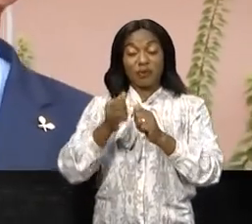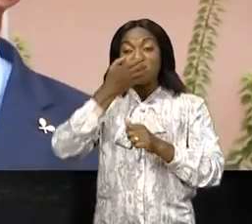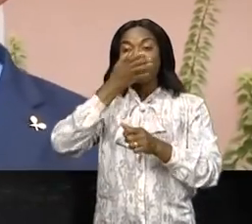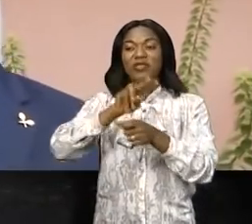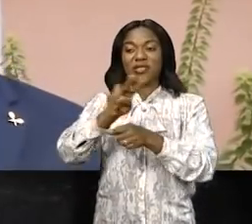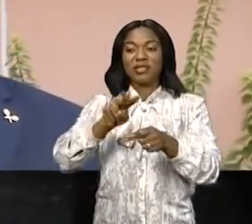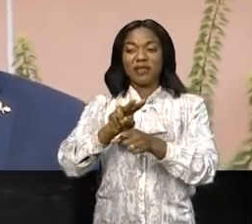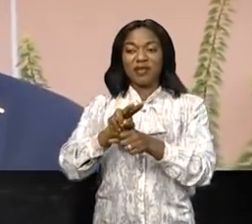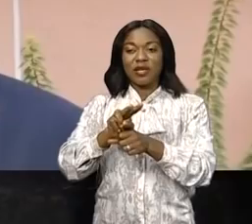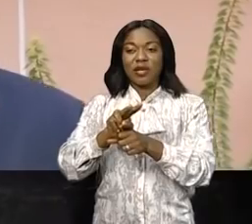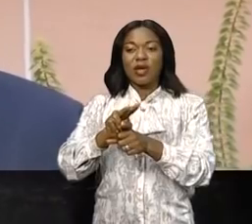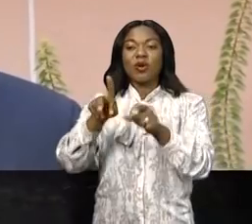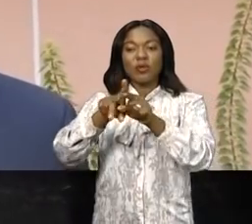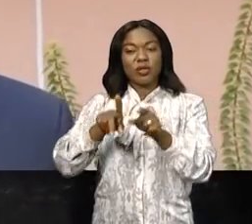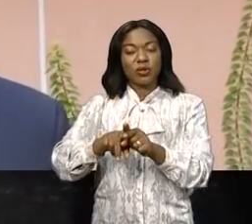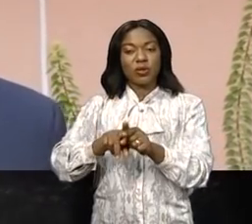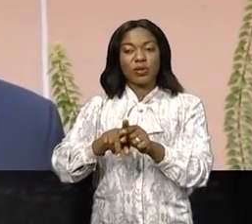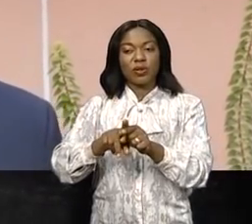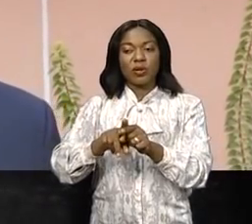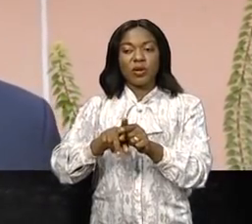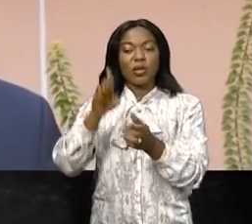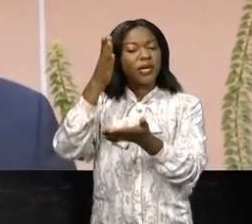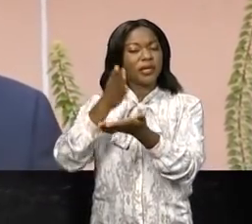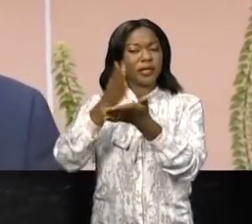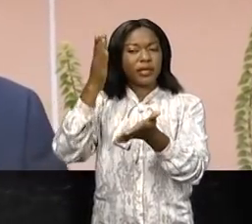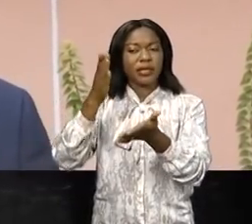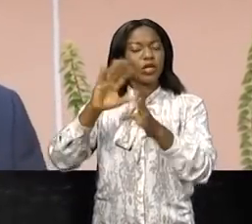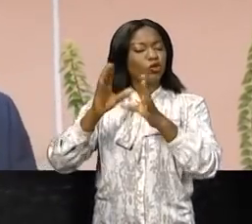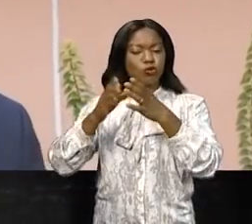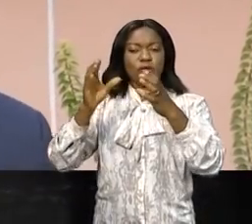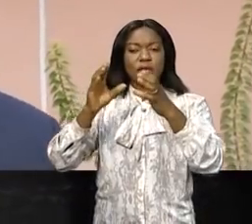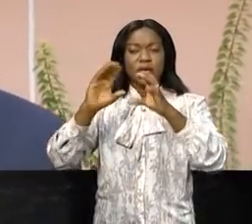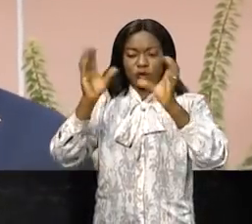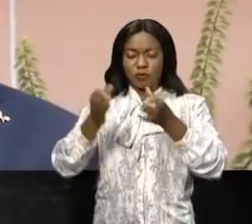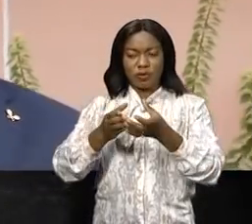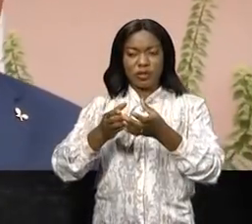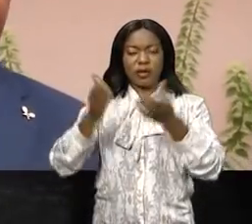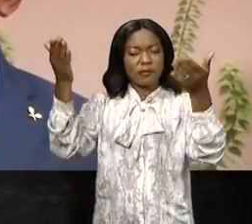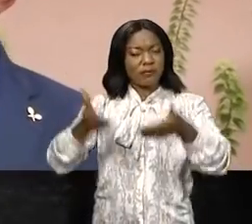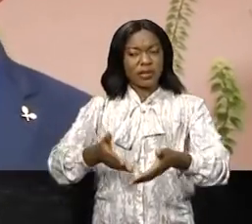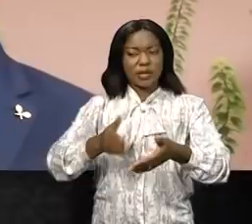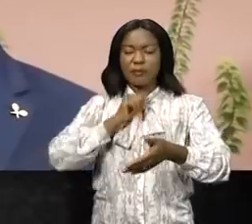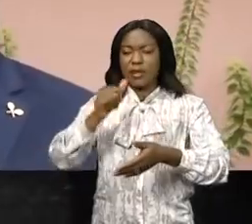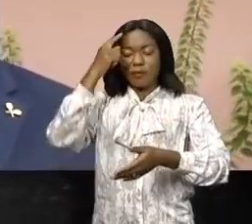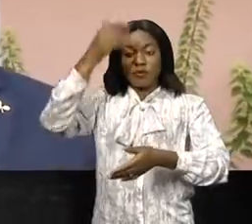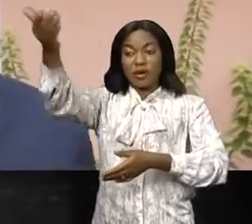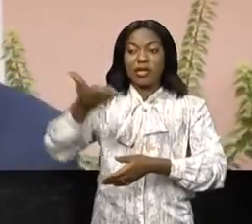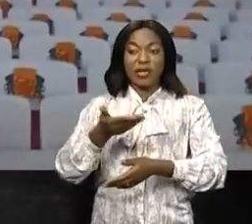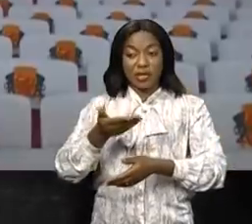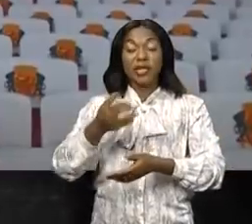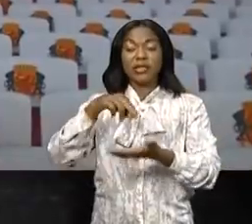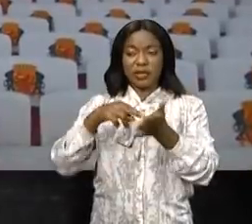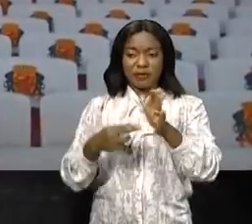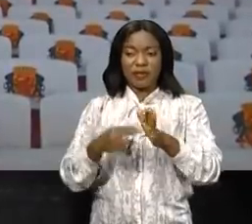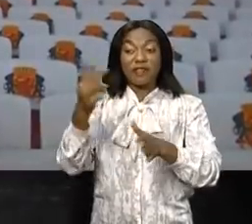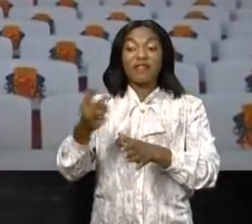interdit à toutes les communautés d'être présents pour accueillir leurs chefs d'État. Il y un peu cinq chefs d'État qui sont attendus,